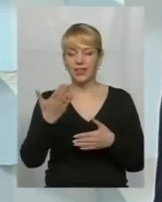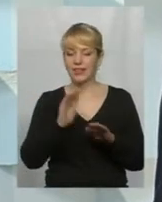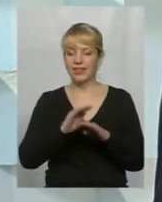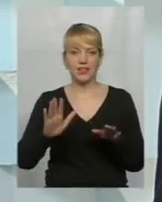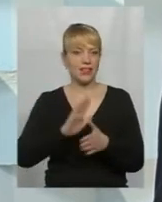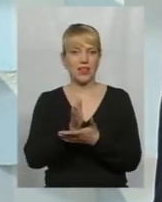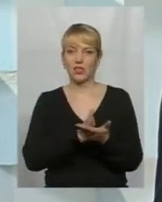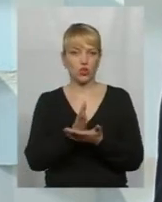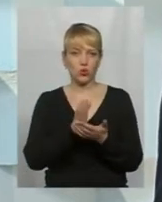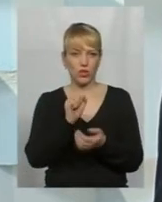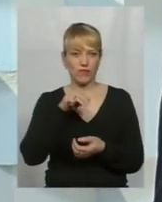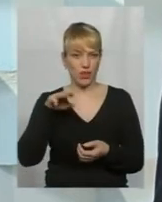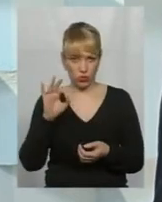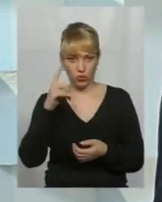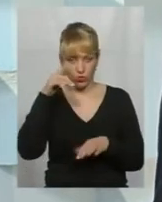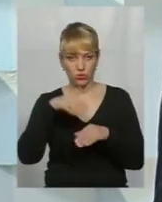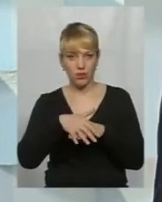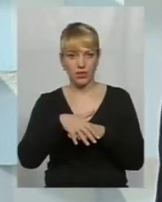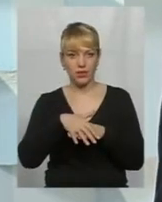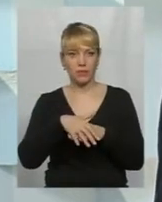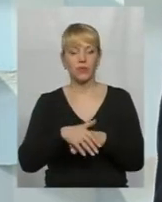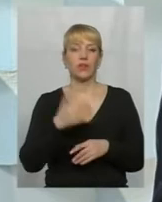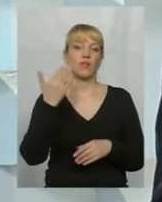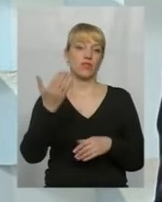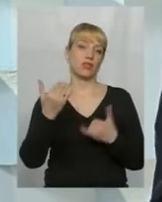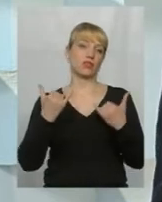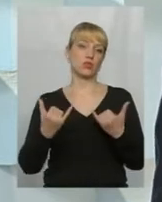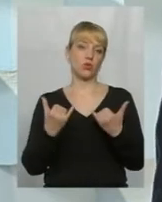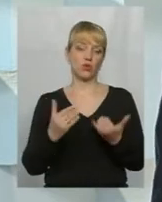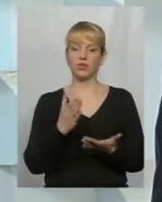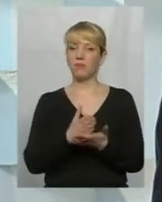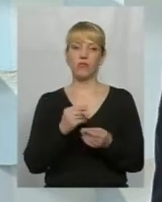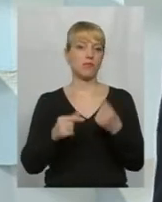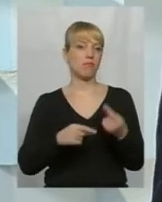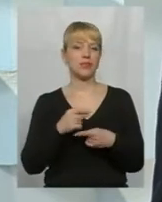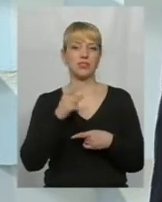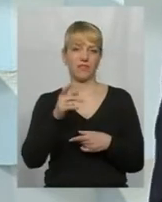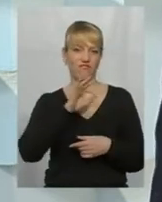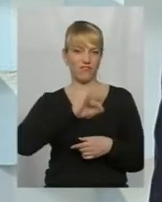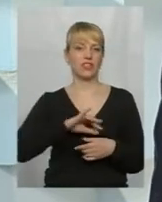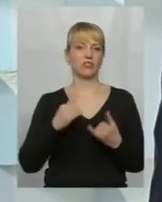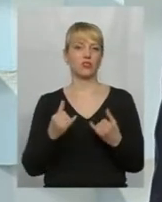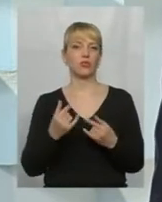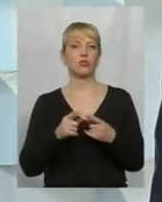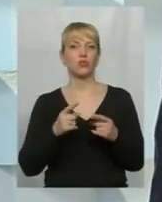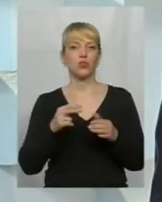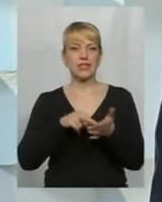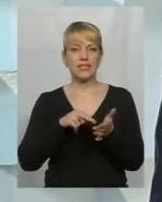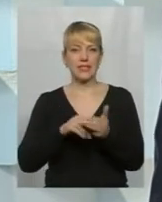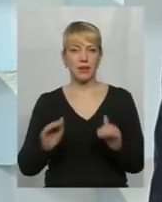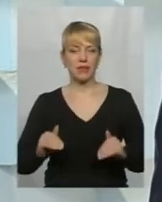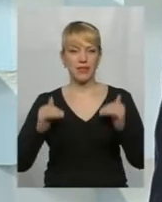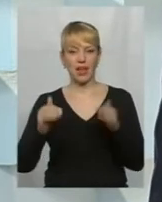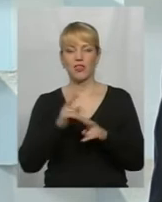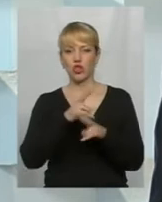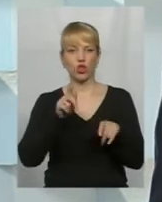служать в АТО, розумієте? Вони сьогодні мають бізнес і їм це вигідно сьогодні, тому що ціни піднялися, ніхто їх не